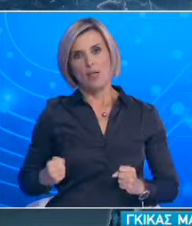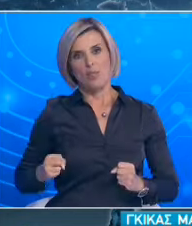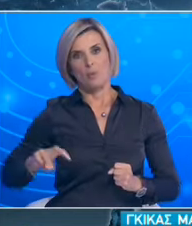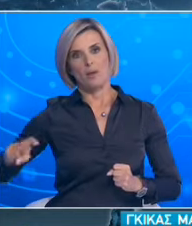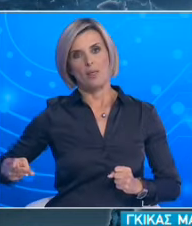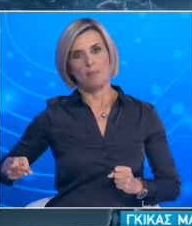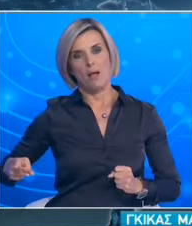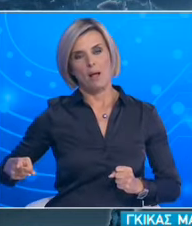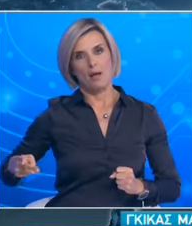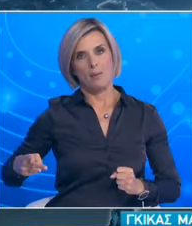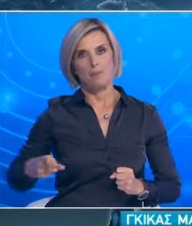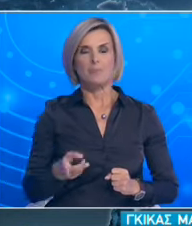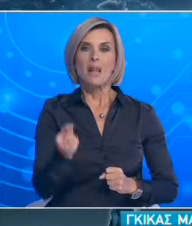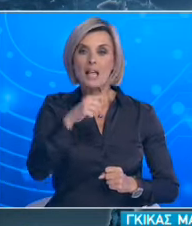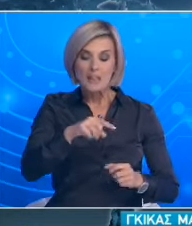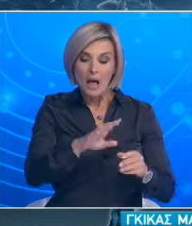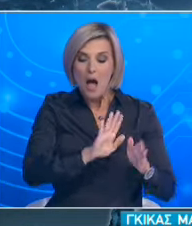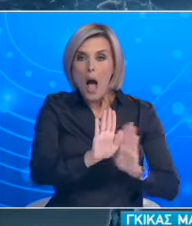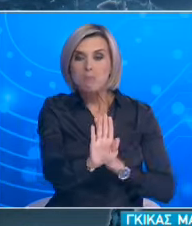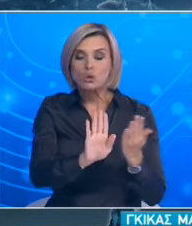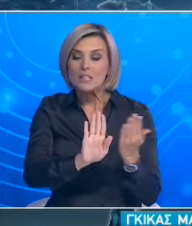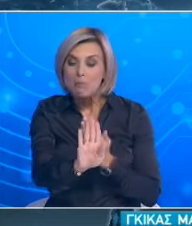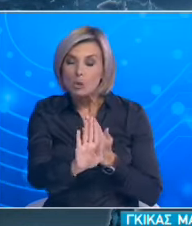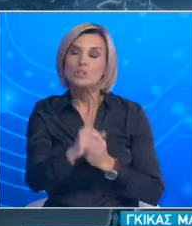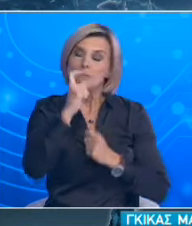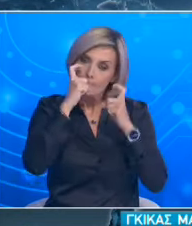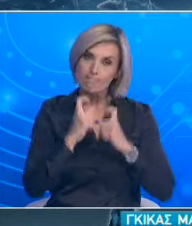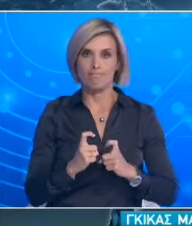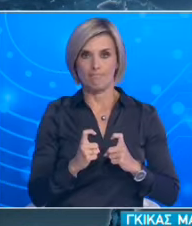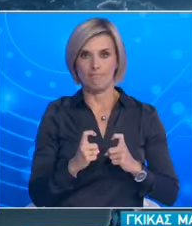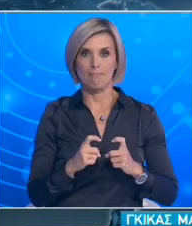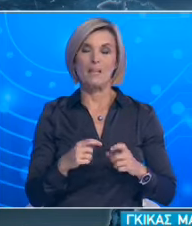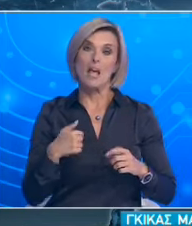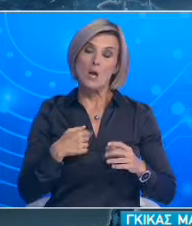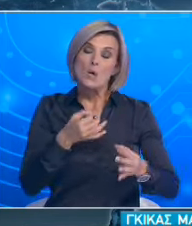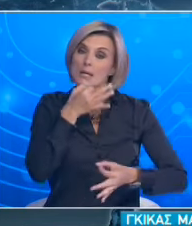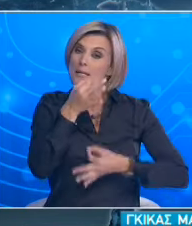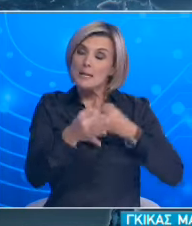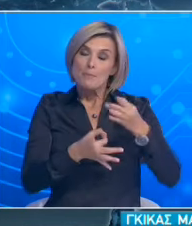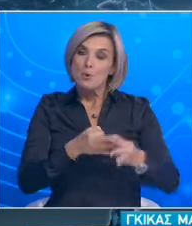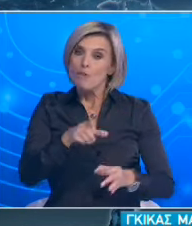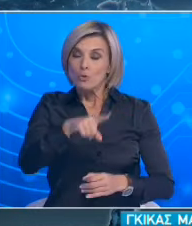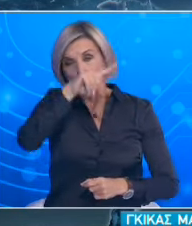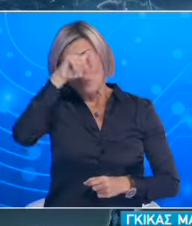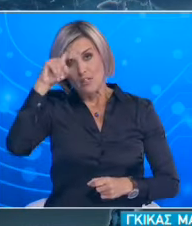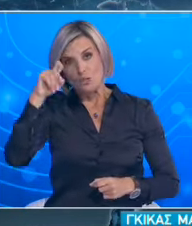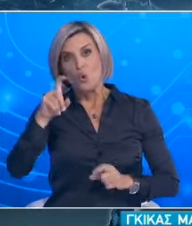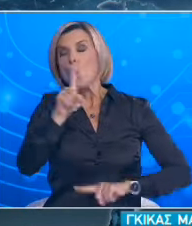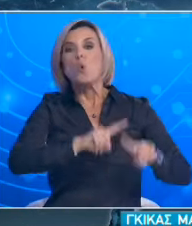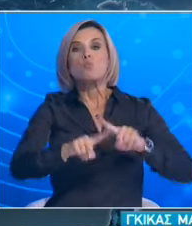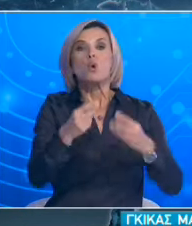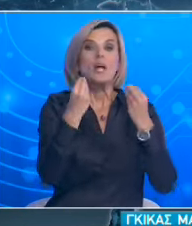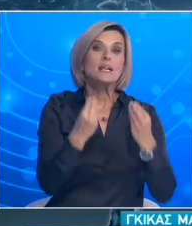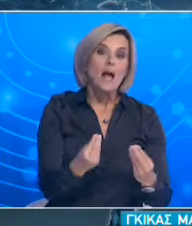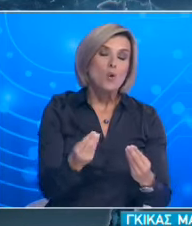Όλα τα υπόλοιπα έχουν μεγάλη απόσταση το ένα από το άλλο. Άρα λοιπόν δεν είναι απλές οι απαντήσεις και τα επιδημιολογικά μοντέλα που λένε ποιο είναι το καλύτερο